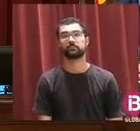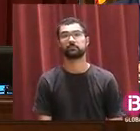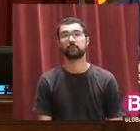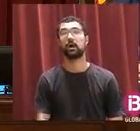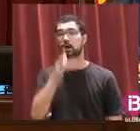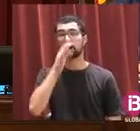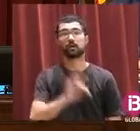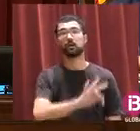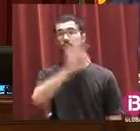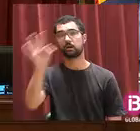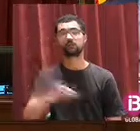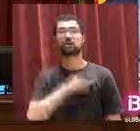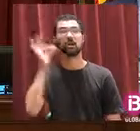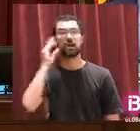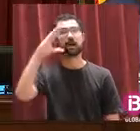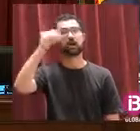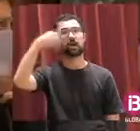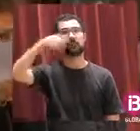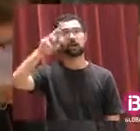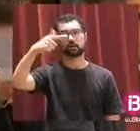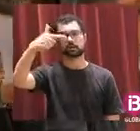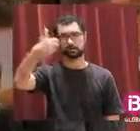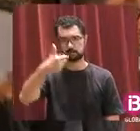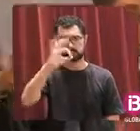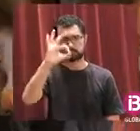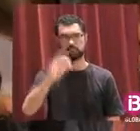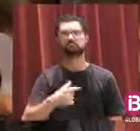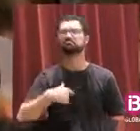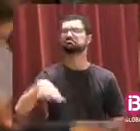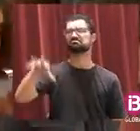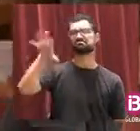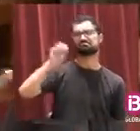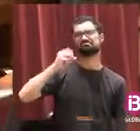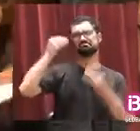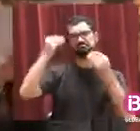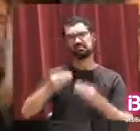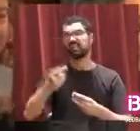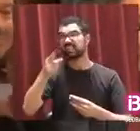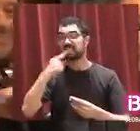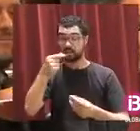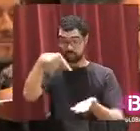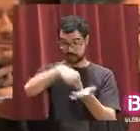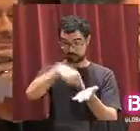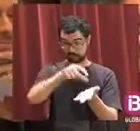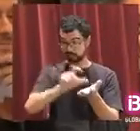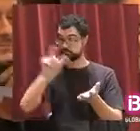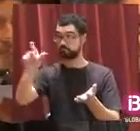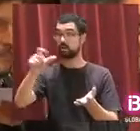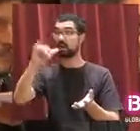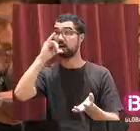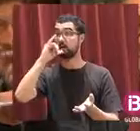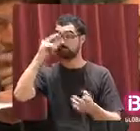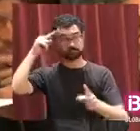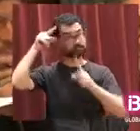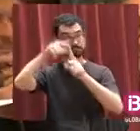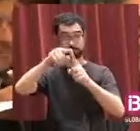Té la paraula el senyor Camargo. Gràcies, presidenta. Si l'entès bé, llavors, vostè ha anunciat que el cànon tornarà a ser finalista, que justament era una de